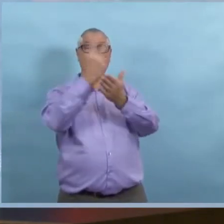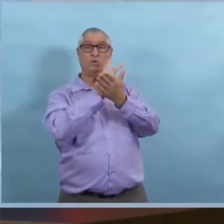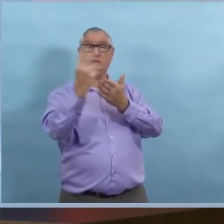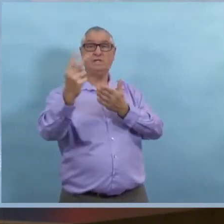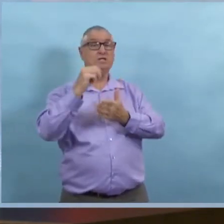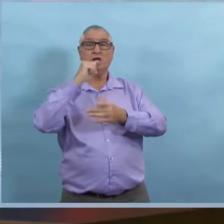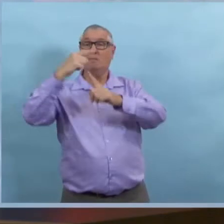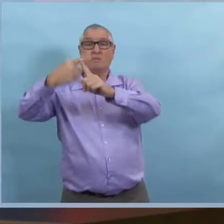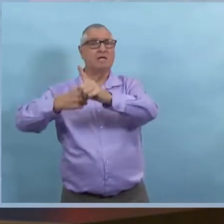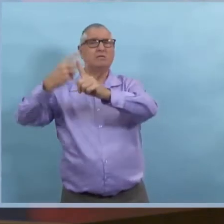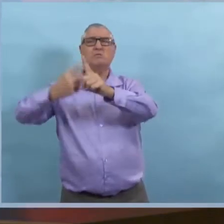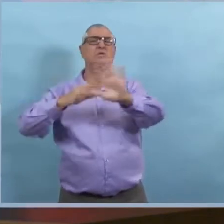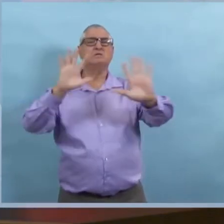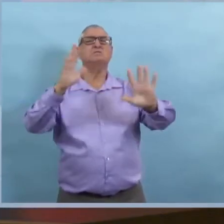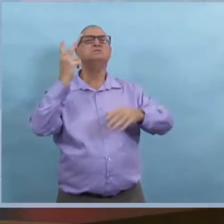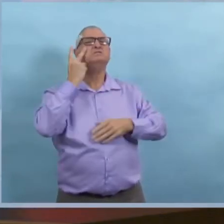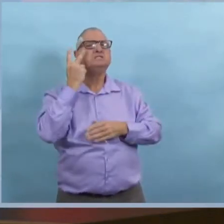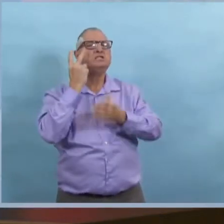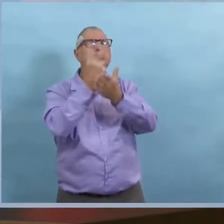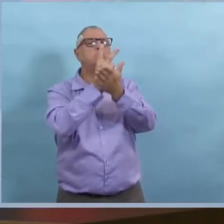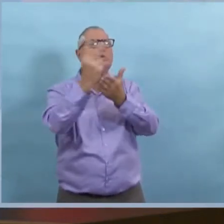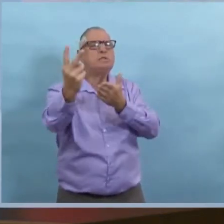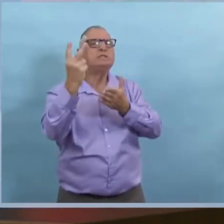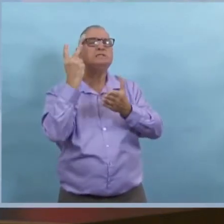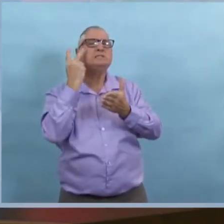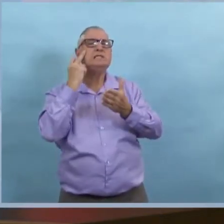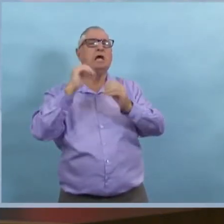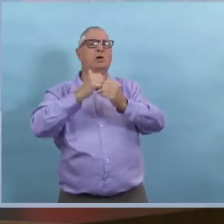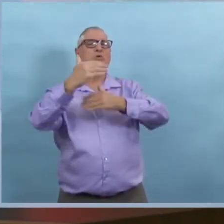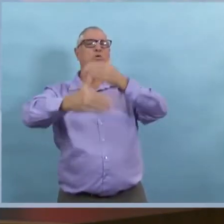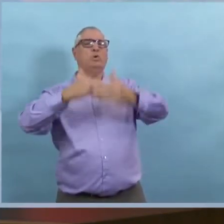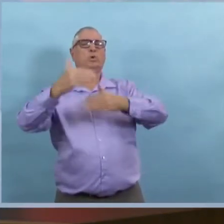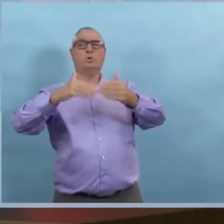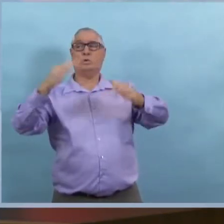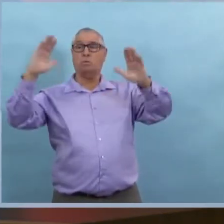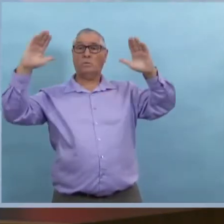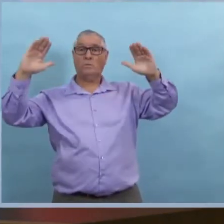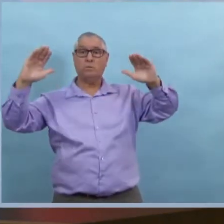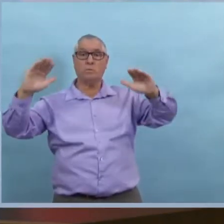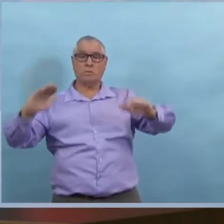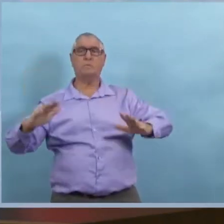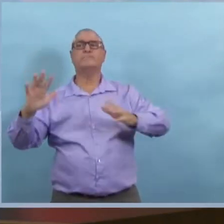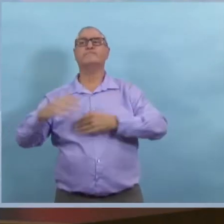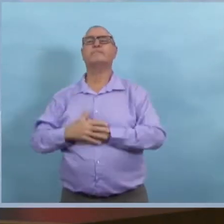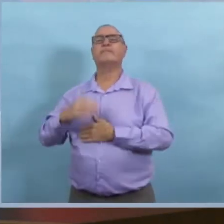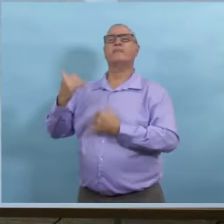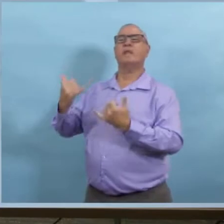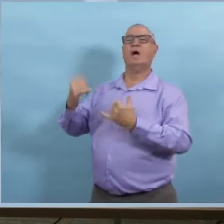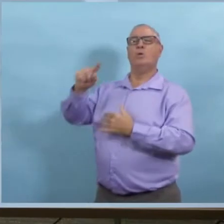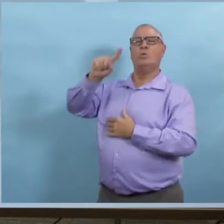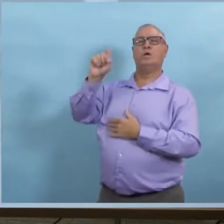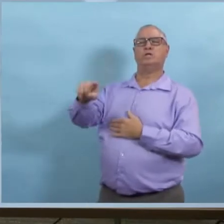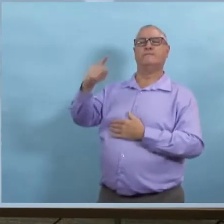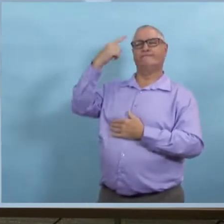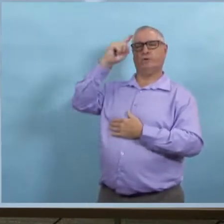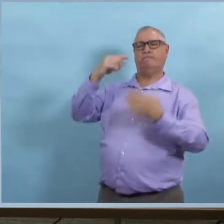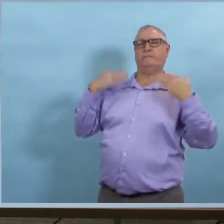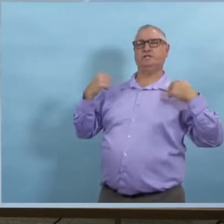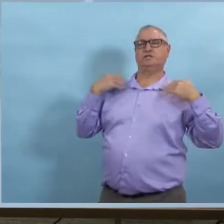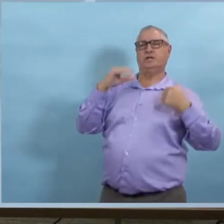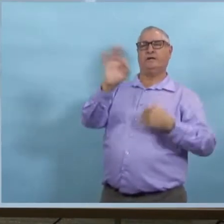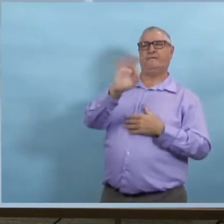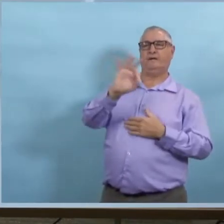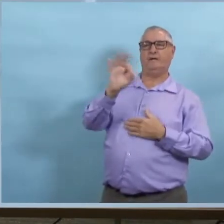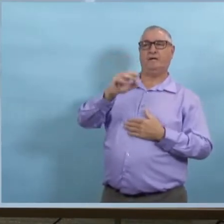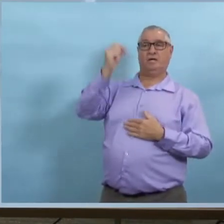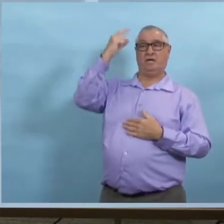comportement. Alors, c'est pour deux semaines. Donc, c'était la mesure la moindre qu'on pouvait prendre.'était de fermer ces établissements. Une question